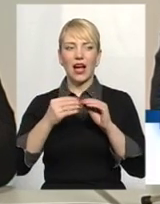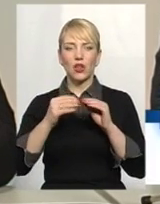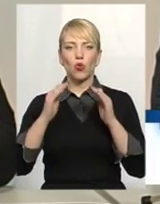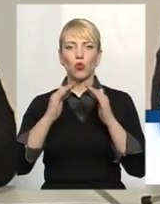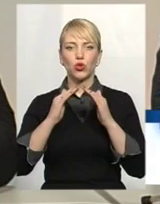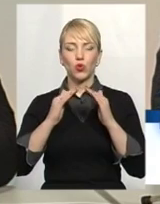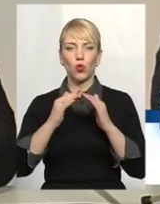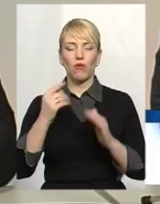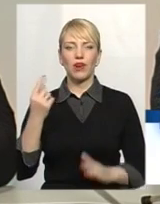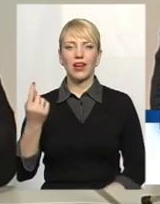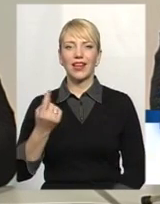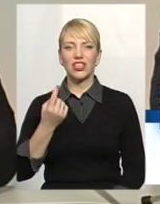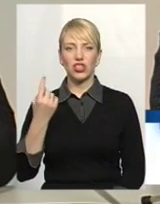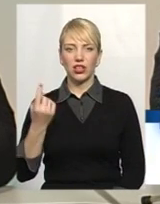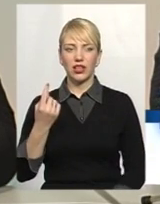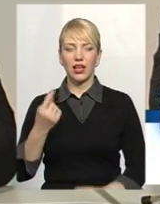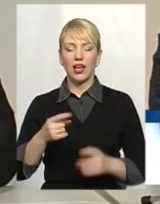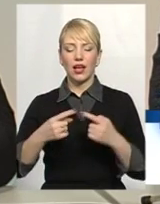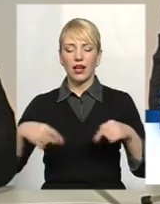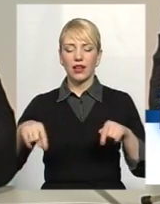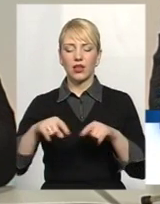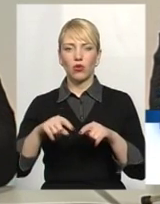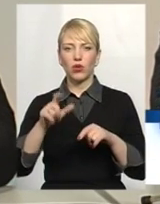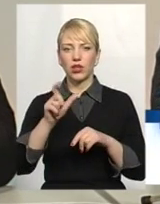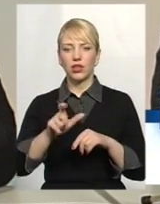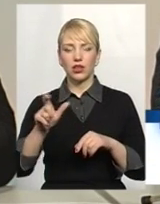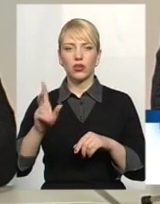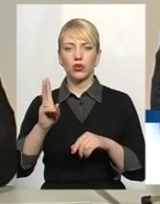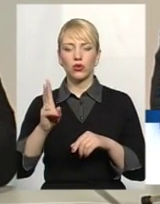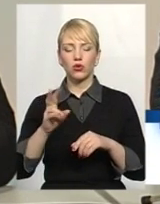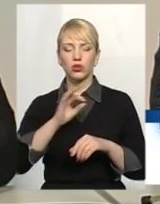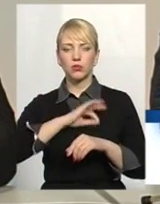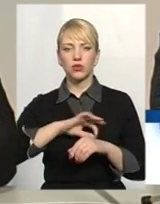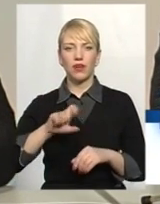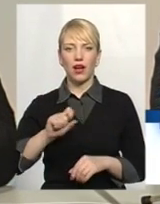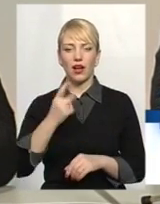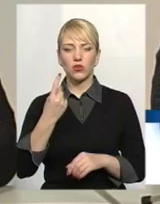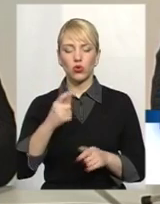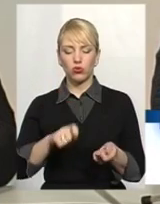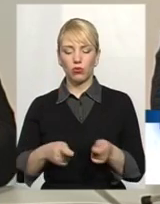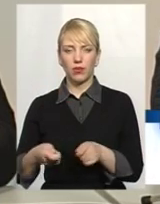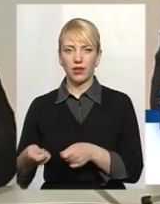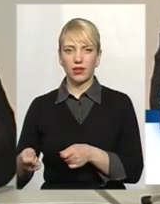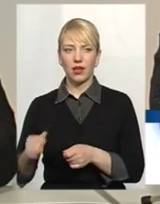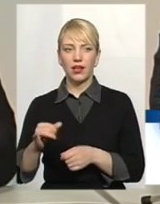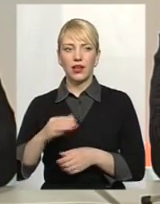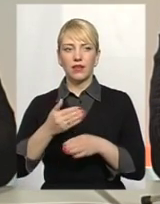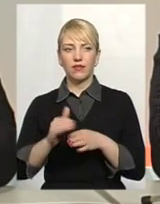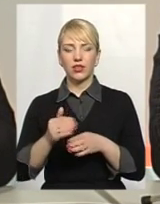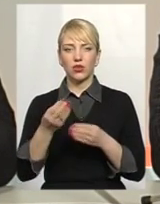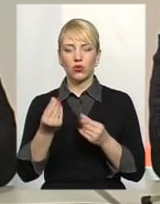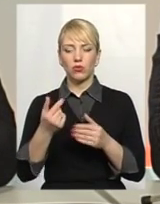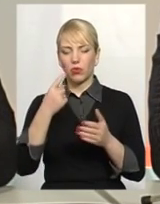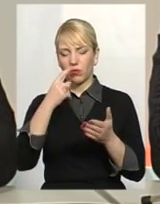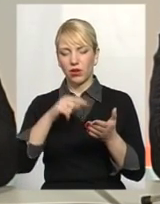лічильників, категорії, які споживають газ на одну плиту. В тому числі під виділеність цих коштів попало наше